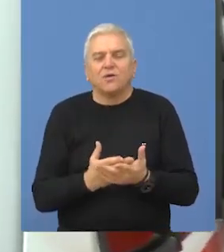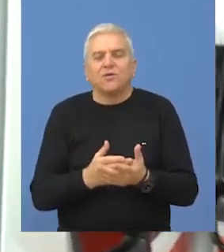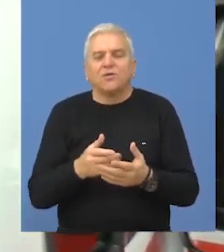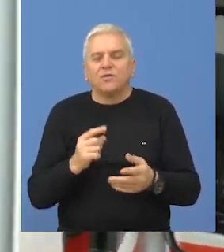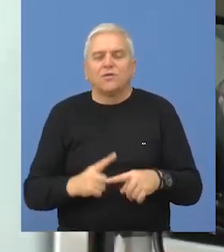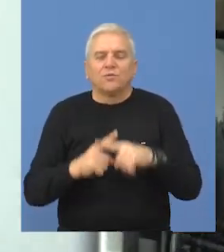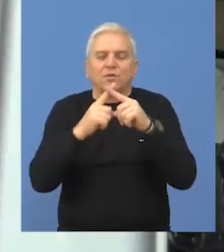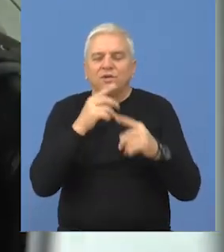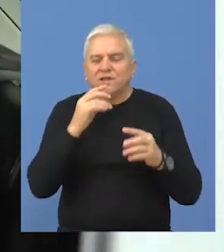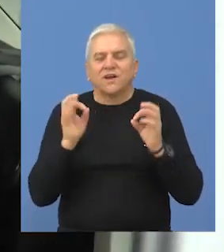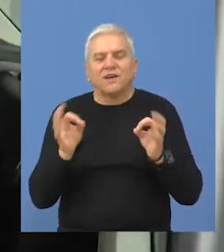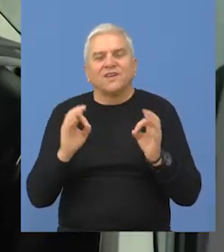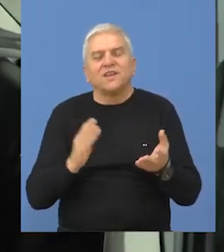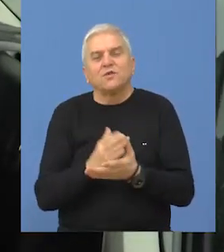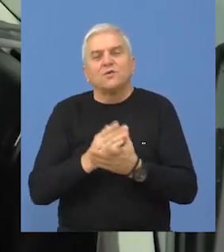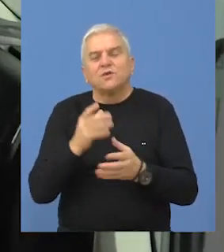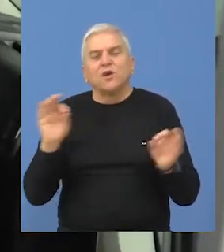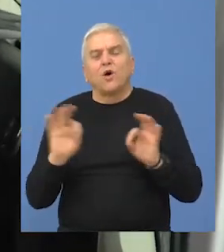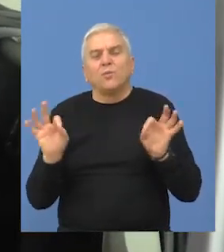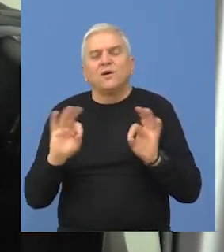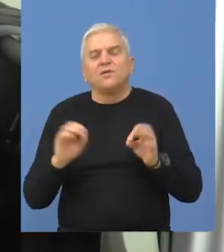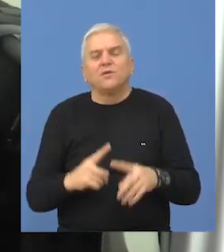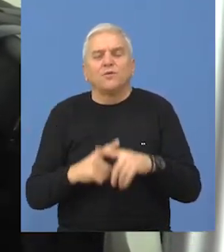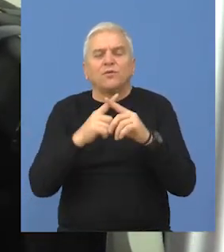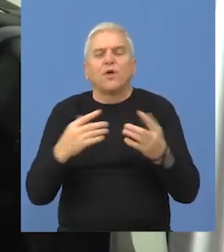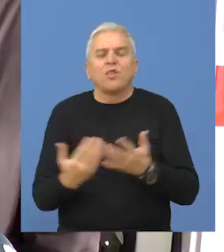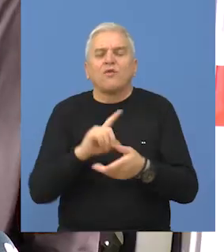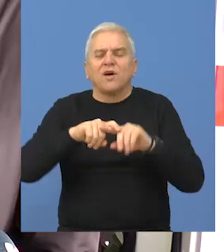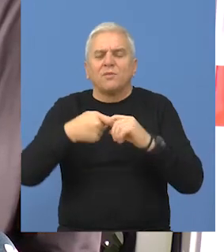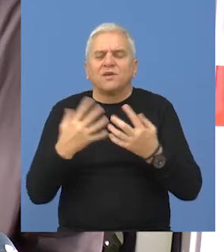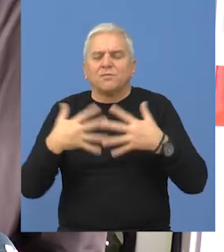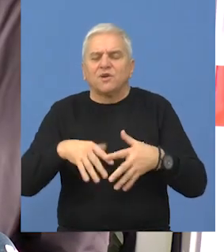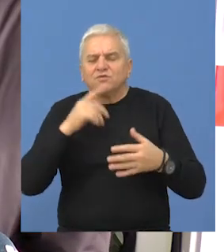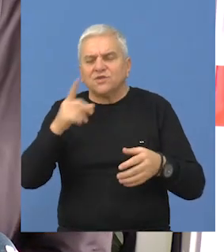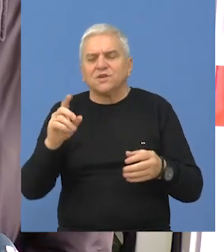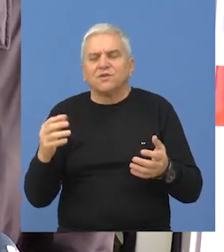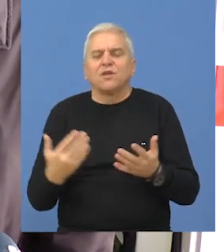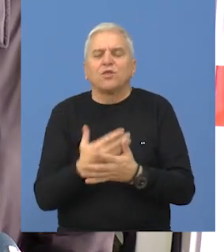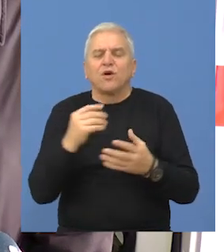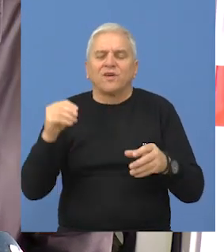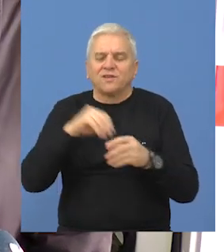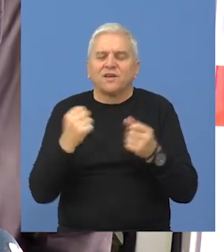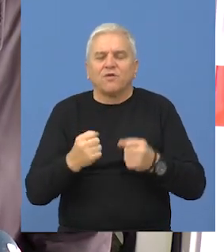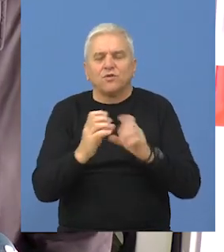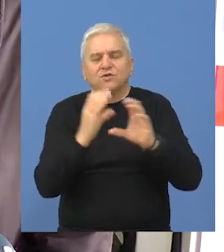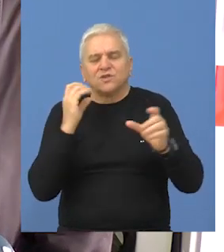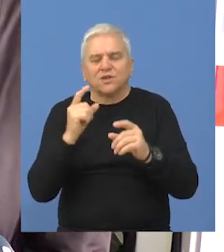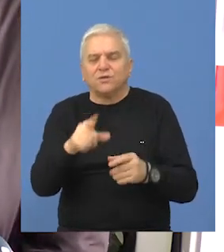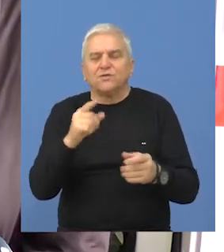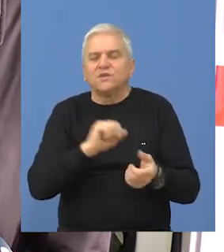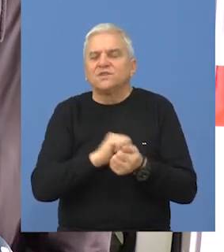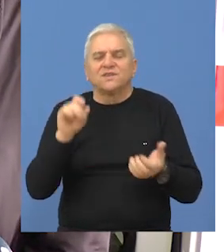bismo dodatno unapredili kvalitet usluga i obezbedili dodatnu novu opremu i eventualno i dodatni novi sanitet.